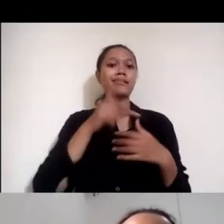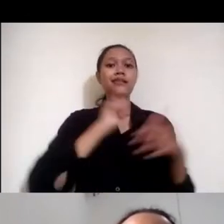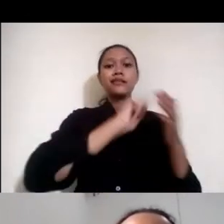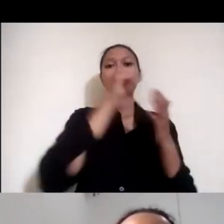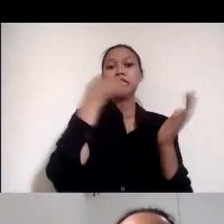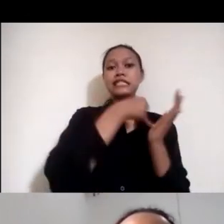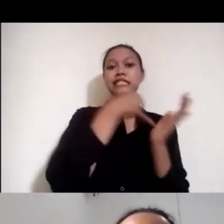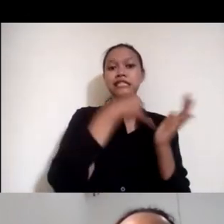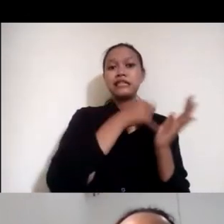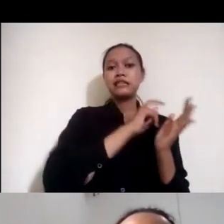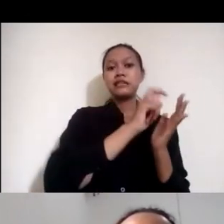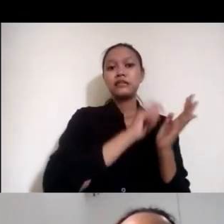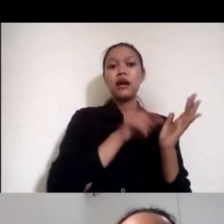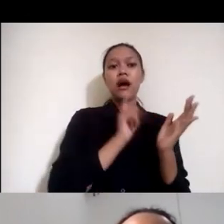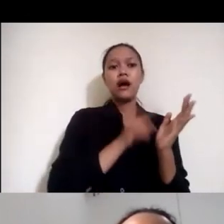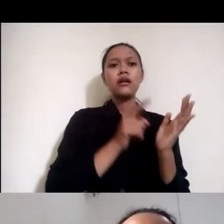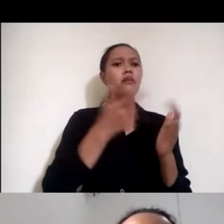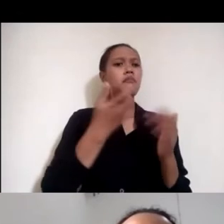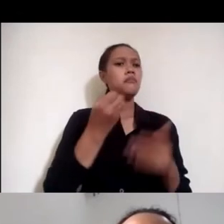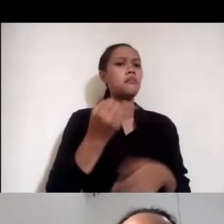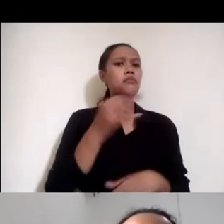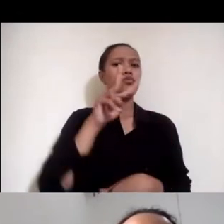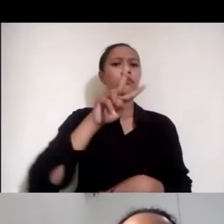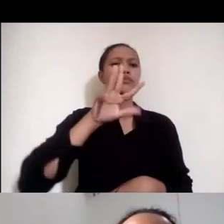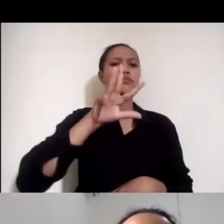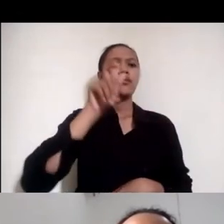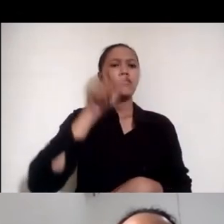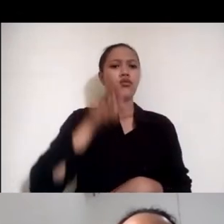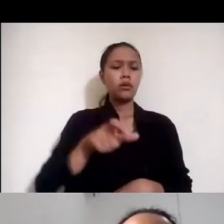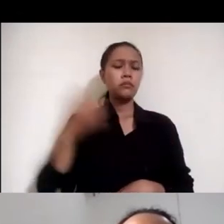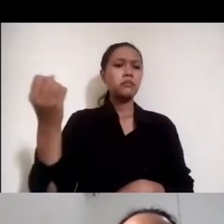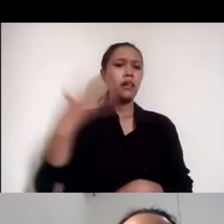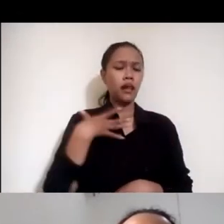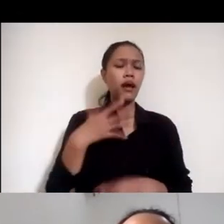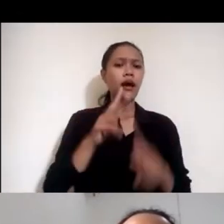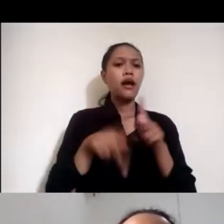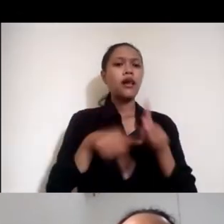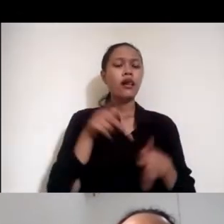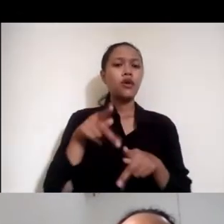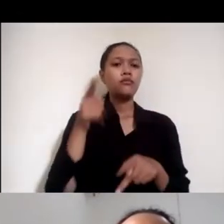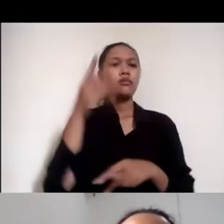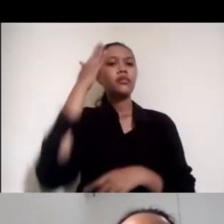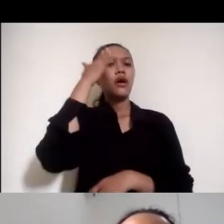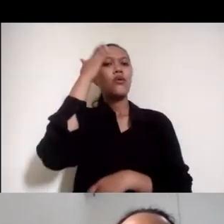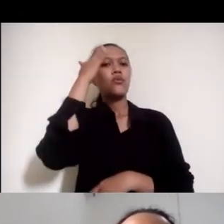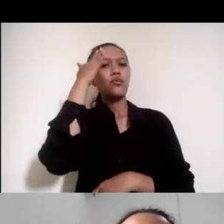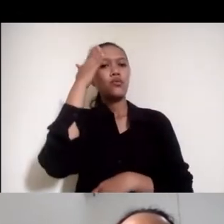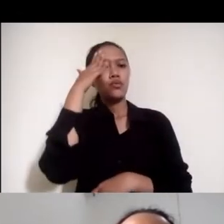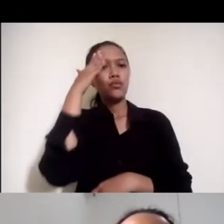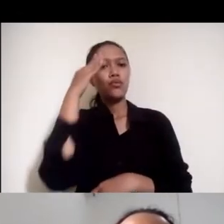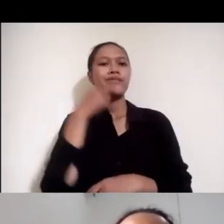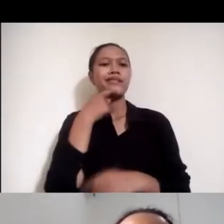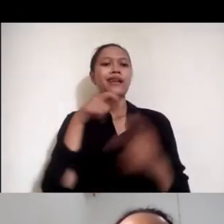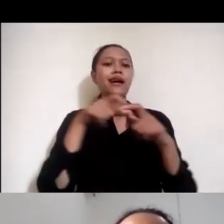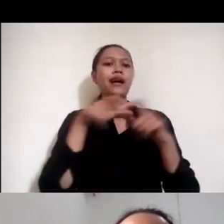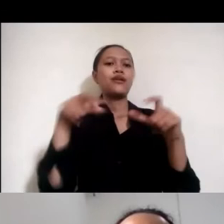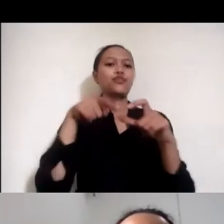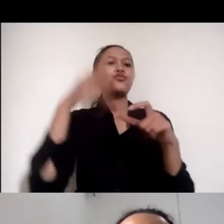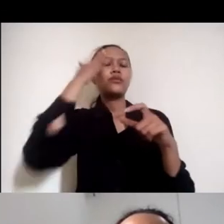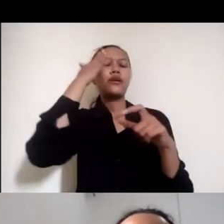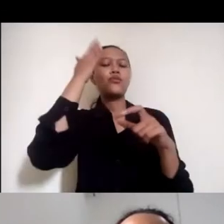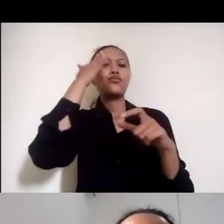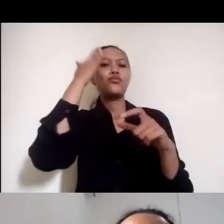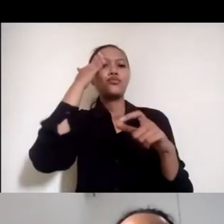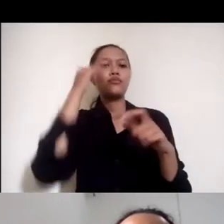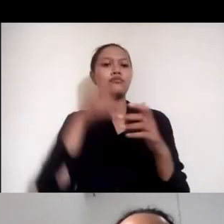ada 29 itu mengatakan mereka tahu soal kartu prakerja. Apakah pernah